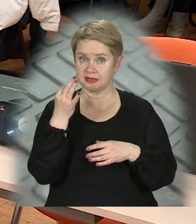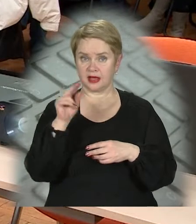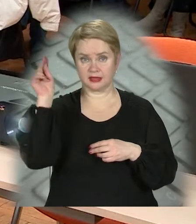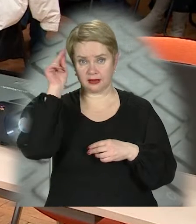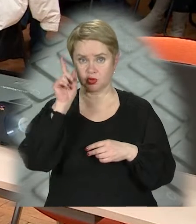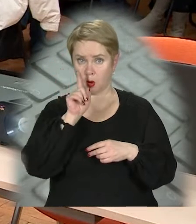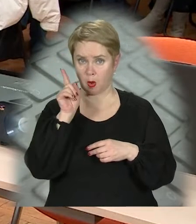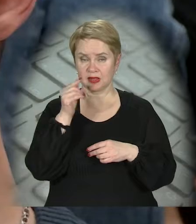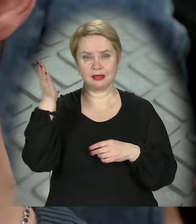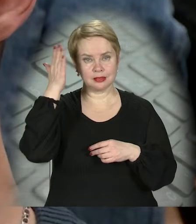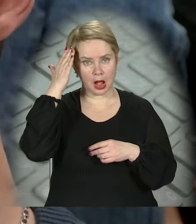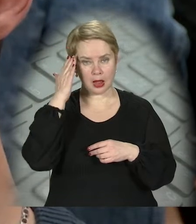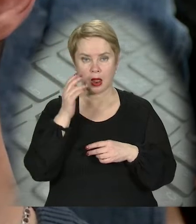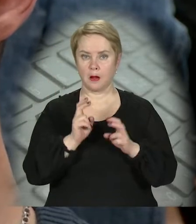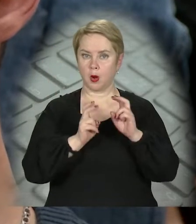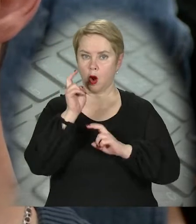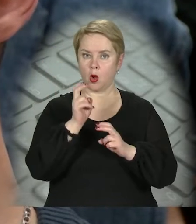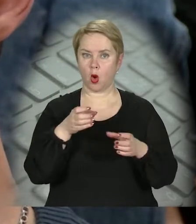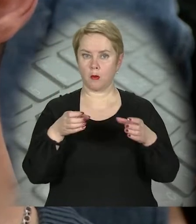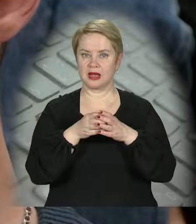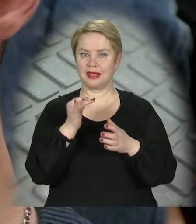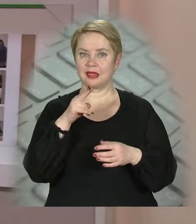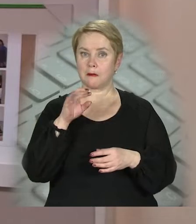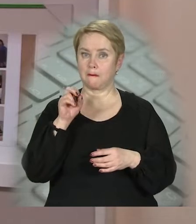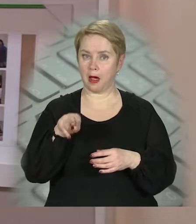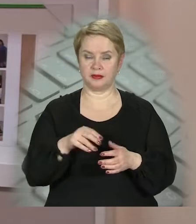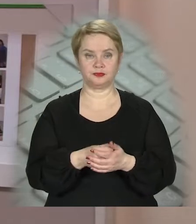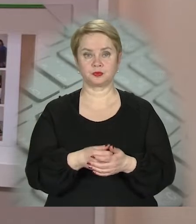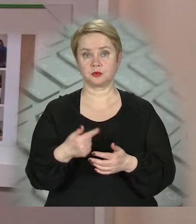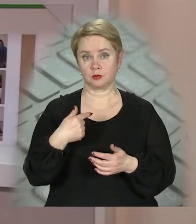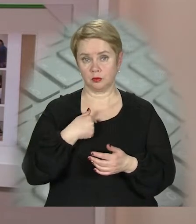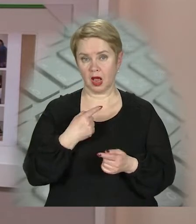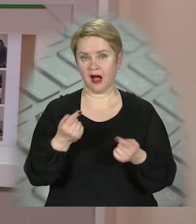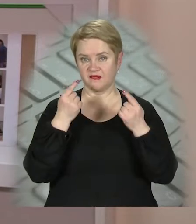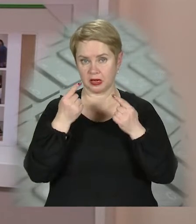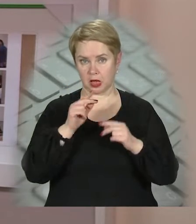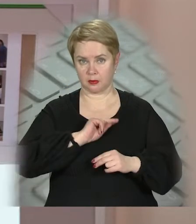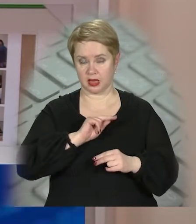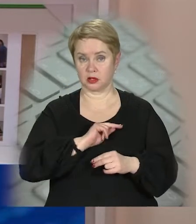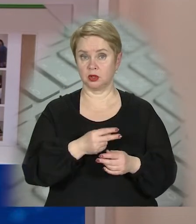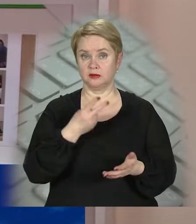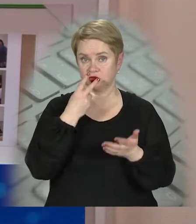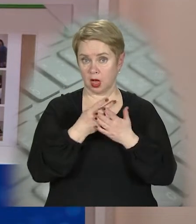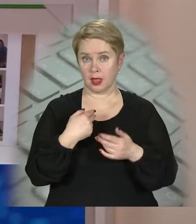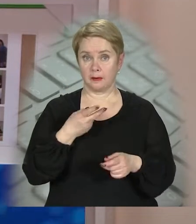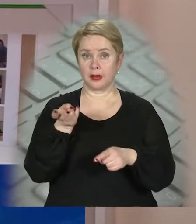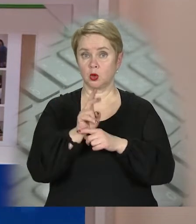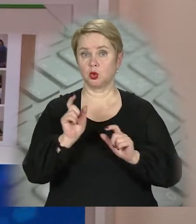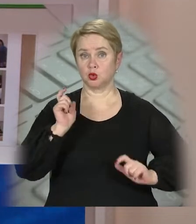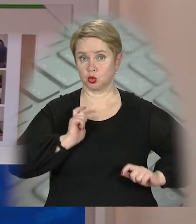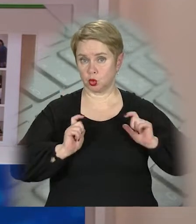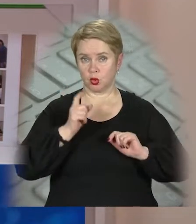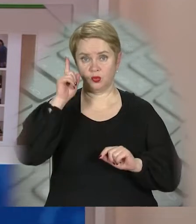у навчанні молодих талантів – промислова корпорація «Інтерпайп». Ми, як великий роботодавців, відчуваємо, що коли приходить до нас студент,